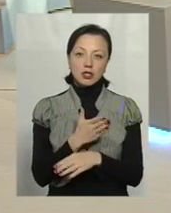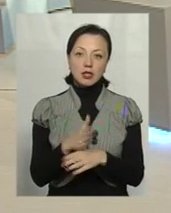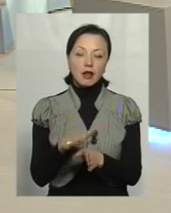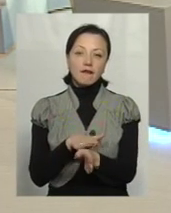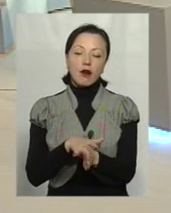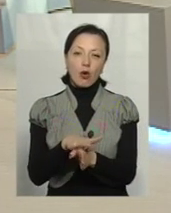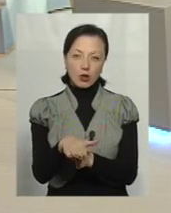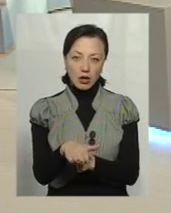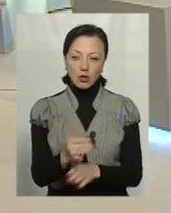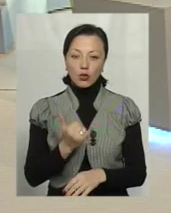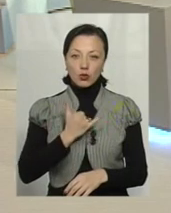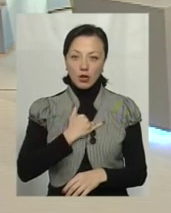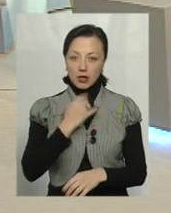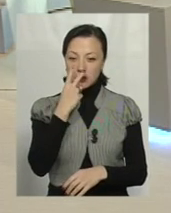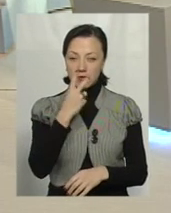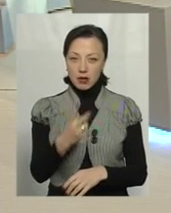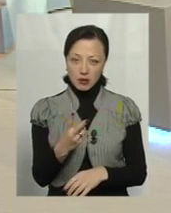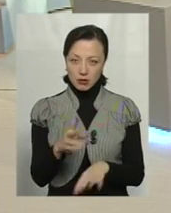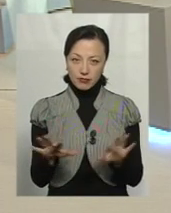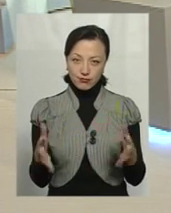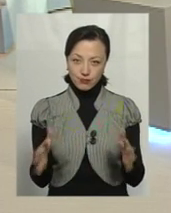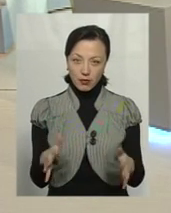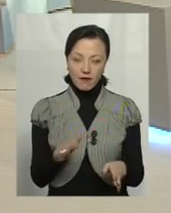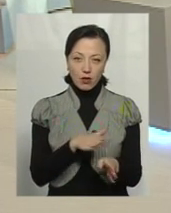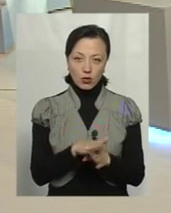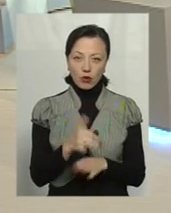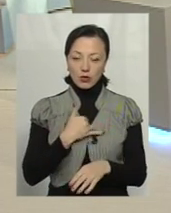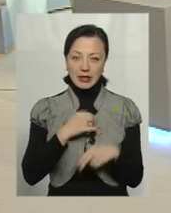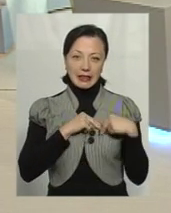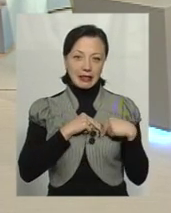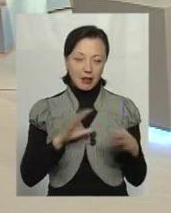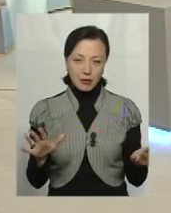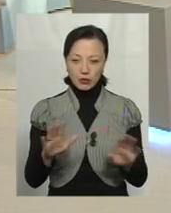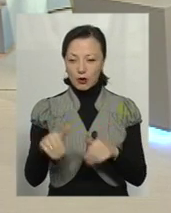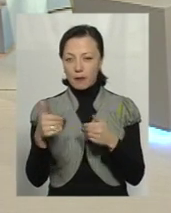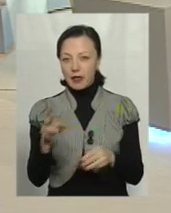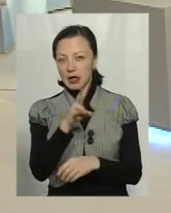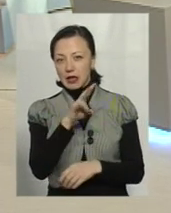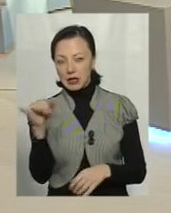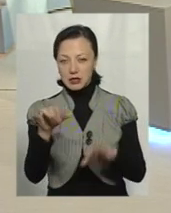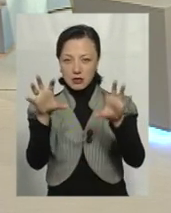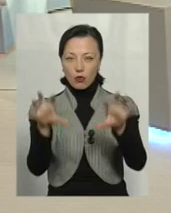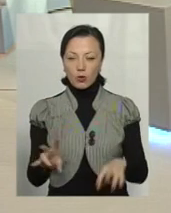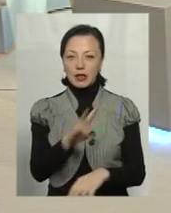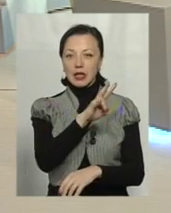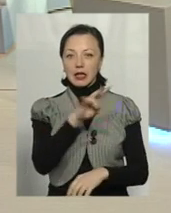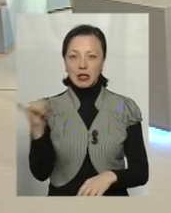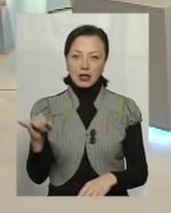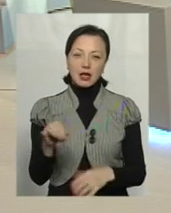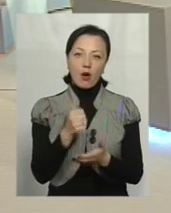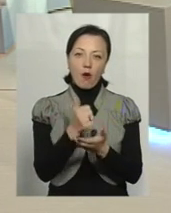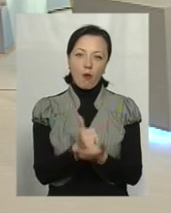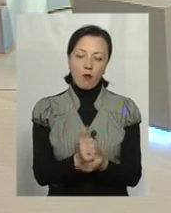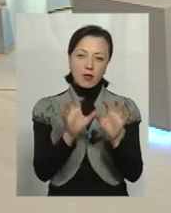виконання. У нас, ви бачите, храмає виконання. У нас не працюють ні рекомендації, ні закони, ні кодекси. Єдина